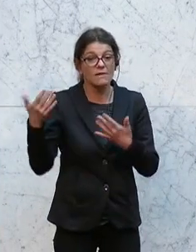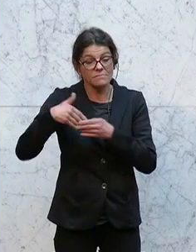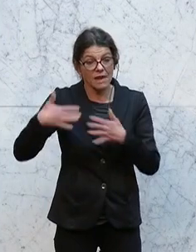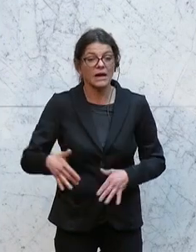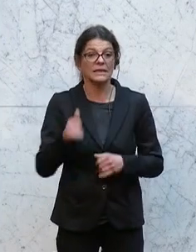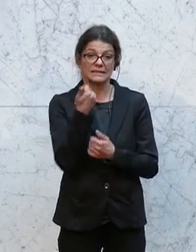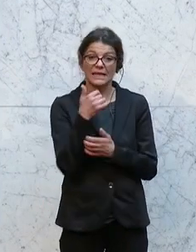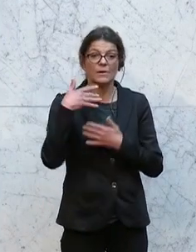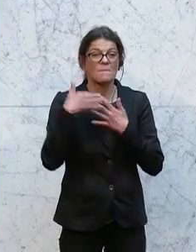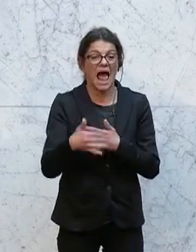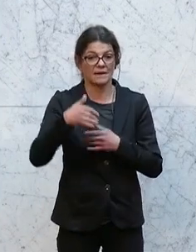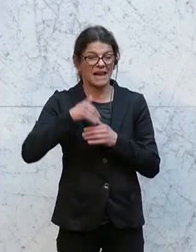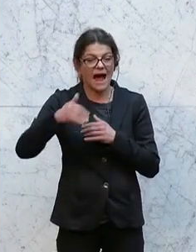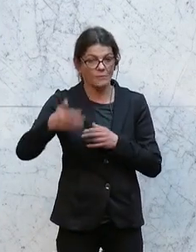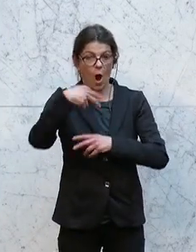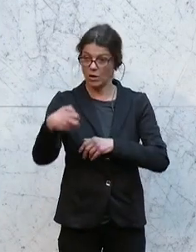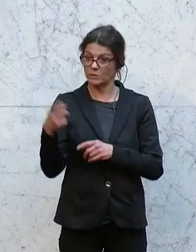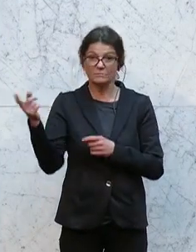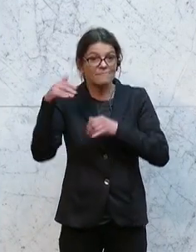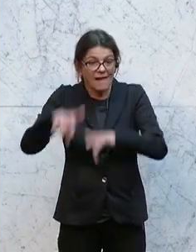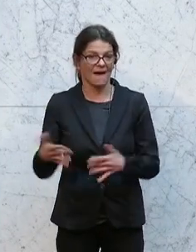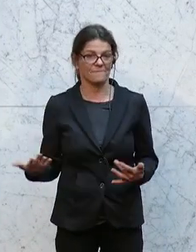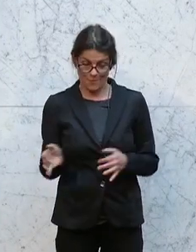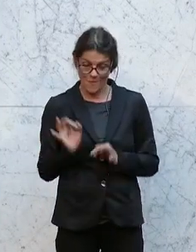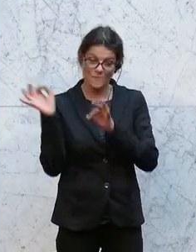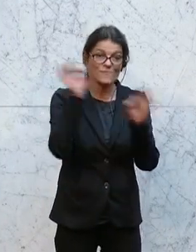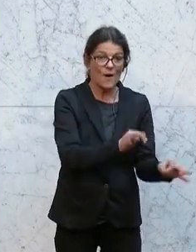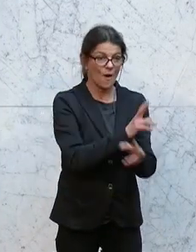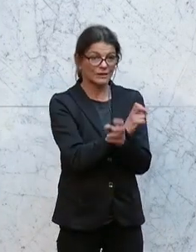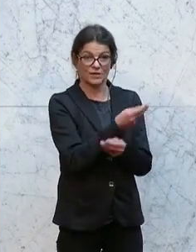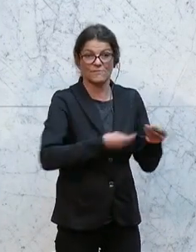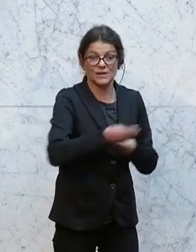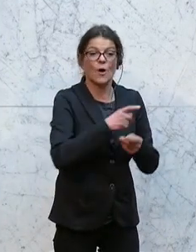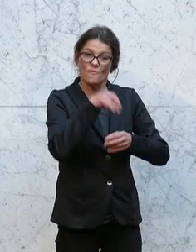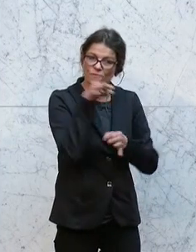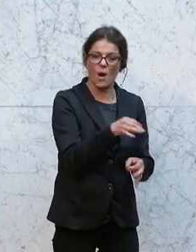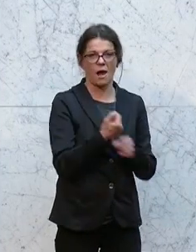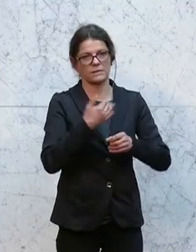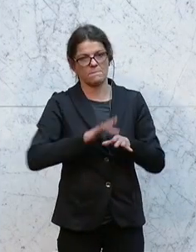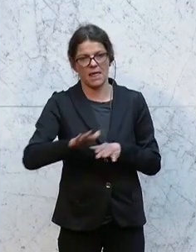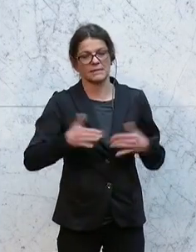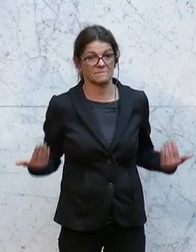Euro zu entfesseln, was gut ist für die österreichische Wirtschaft und für die Arbeitsplätze.